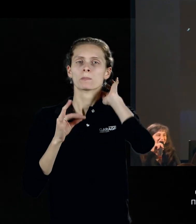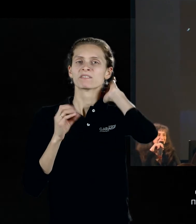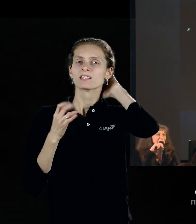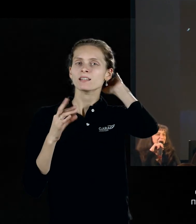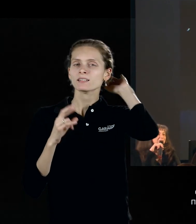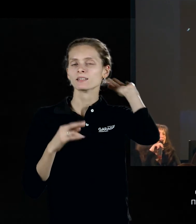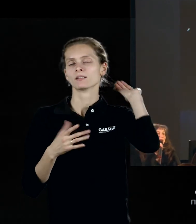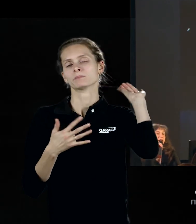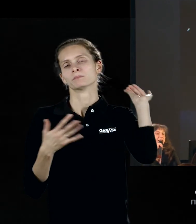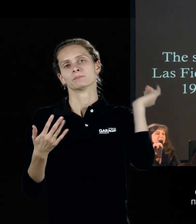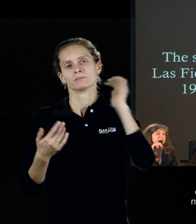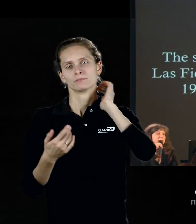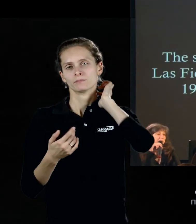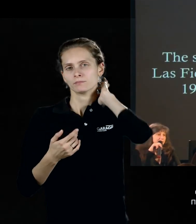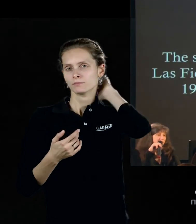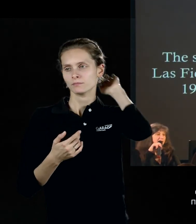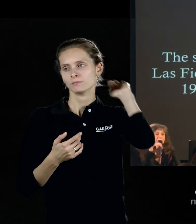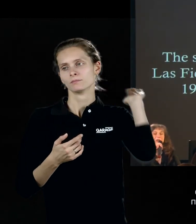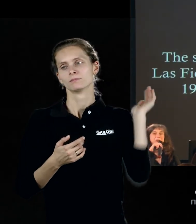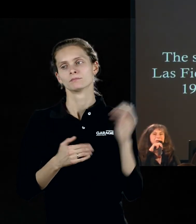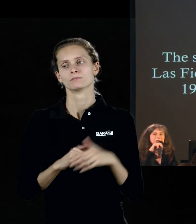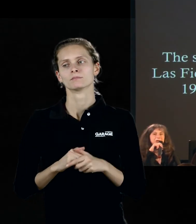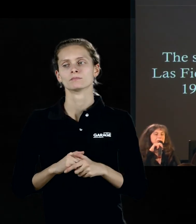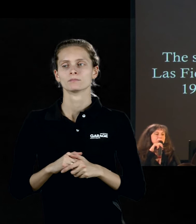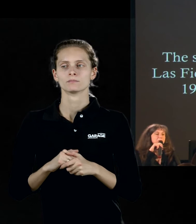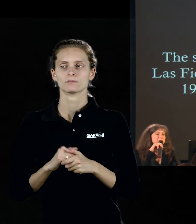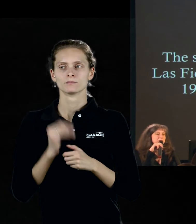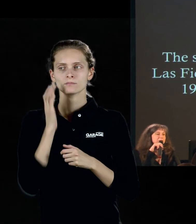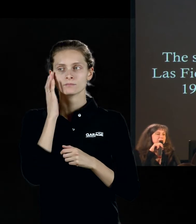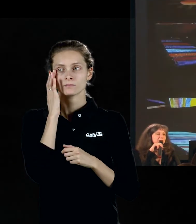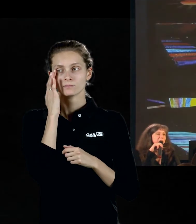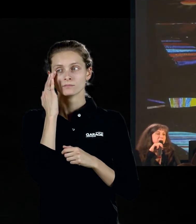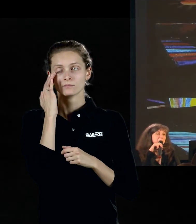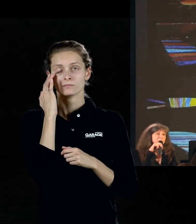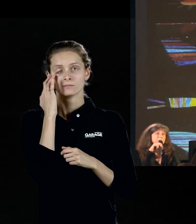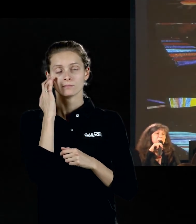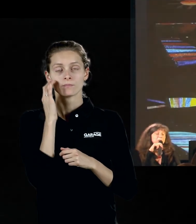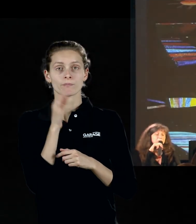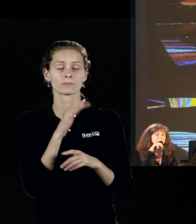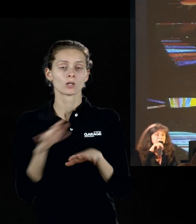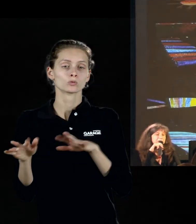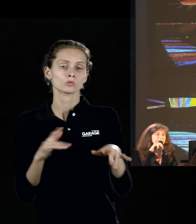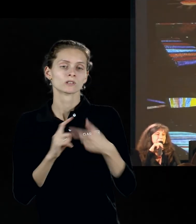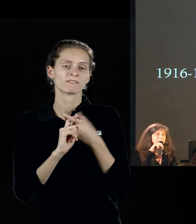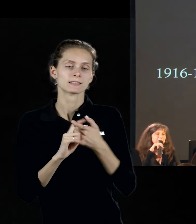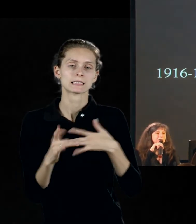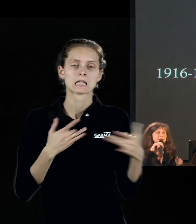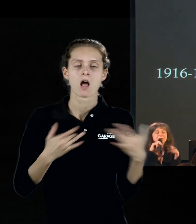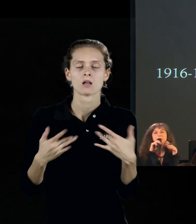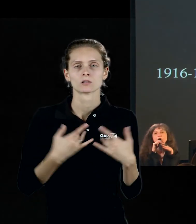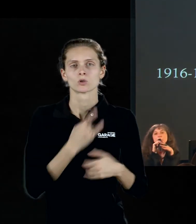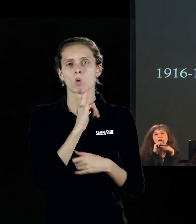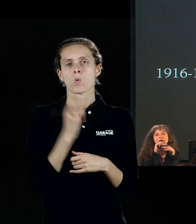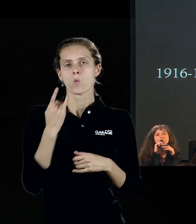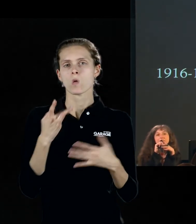тому подобное. И вот всякие сюжеты связаны с театром, причем как бы кукольный театр, причем Клей